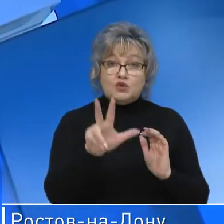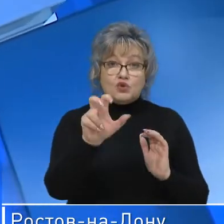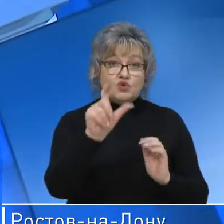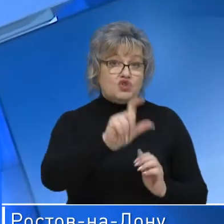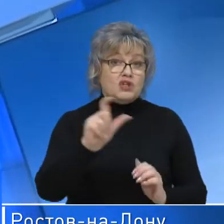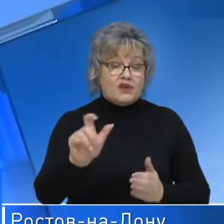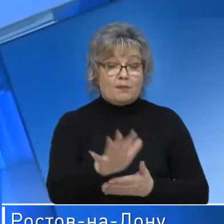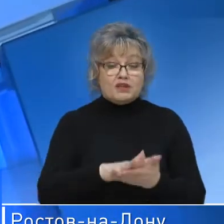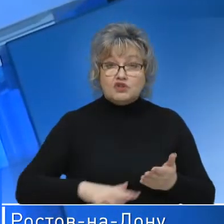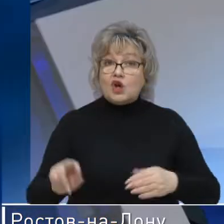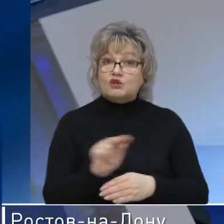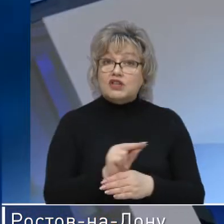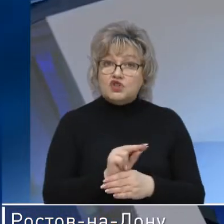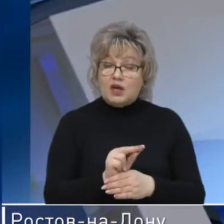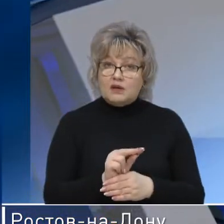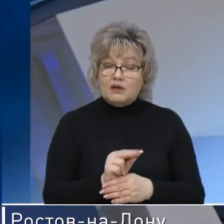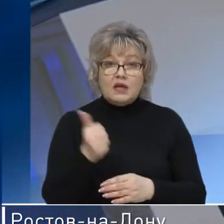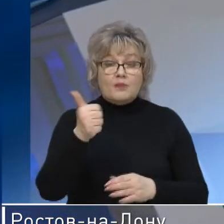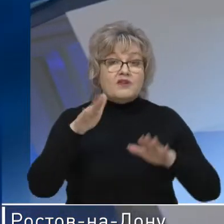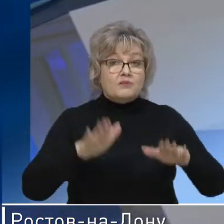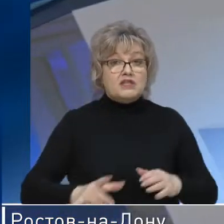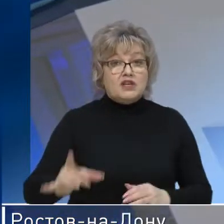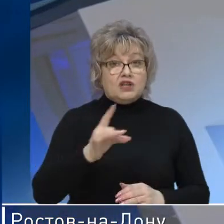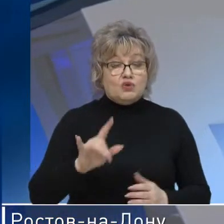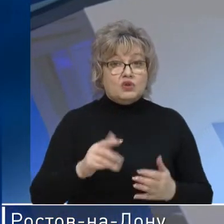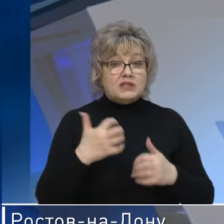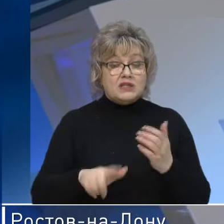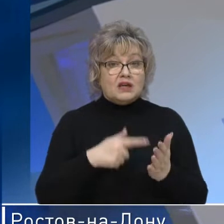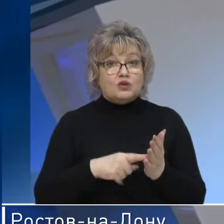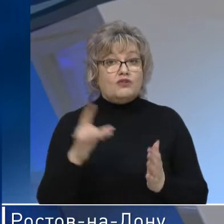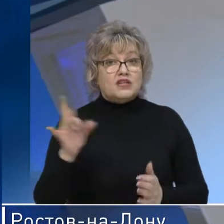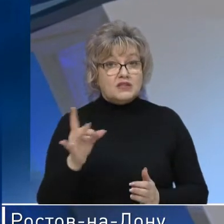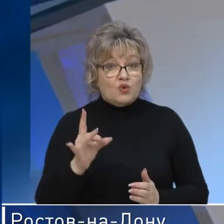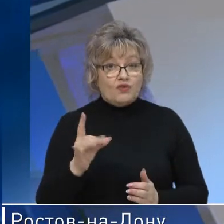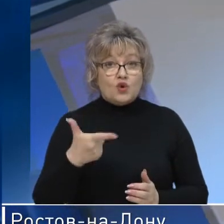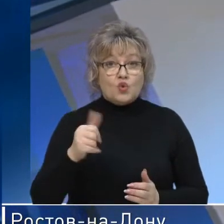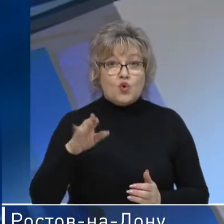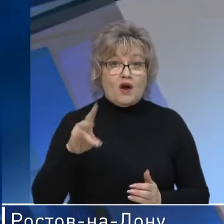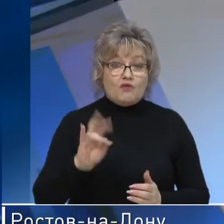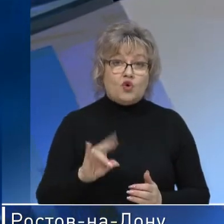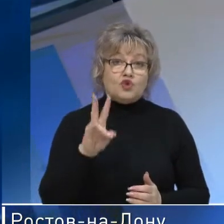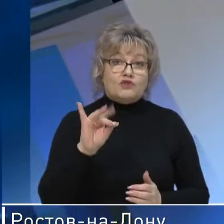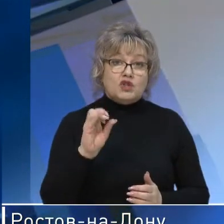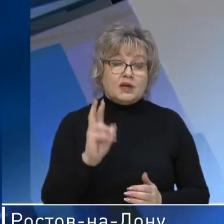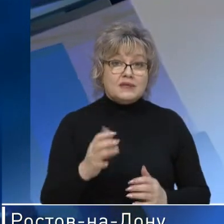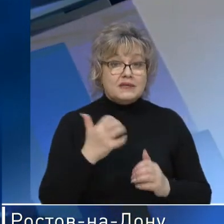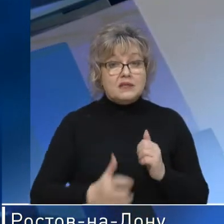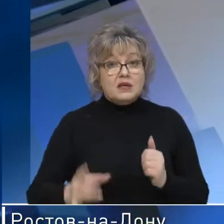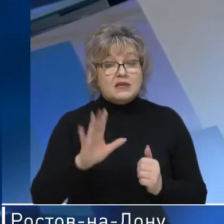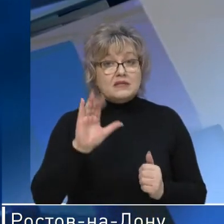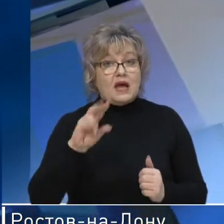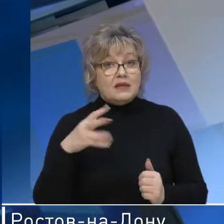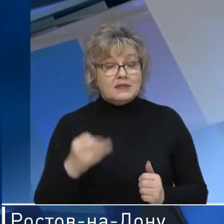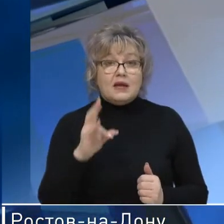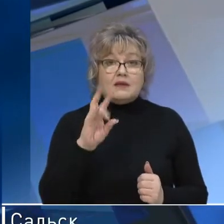человек продолжают лечение. Лидеры по региону среди городов Ростов-на-Дону, Гуково, Новочеркасск. Среди районов